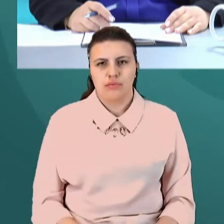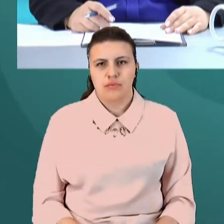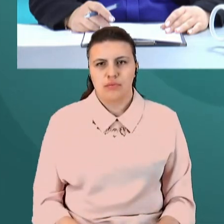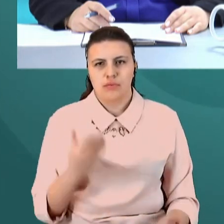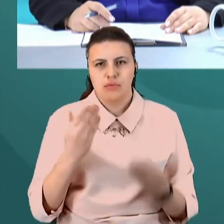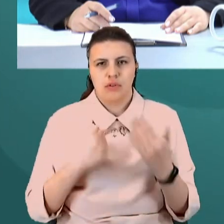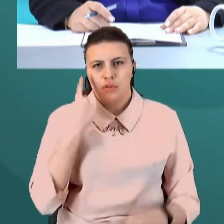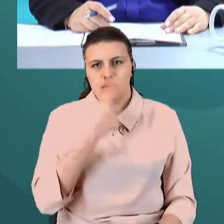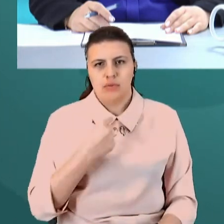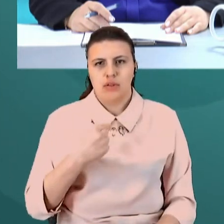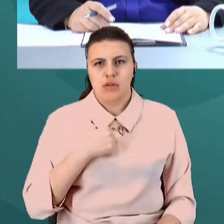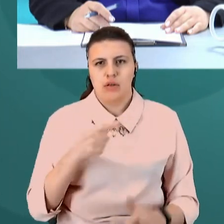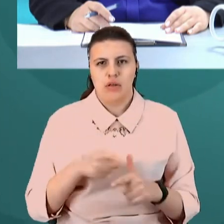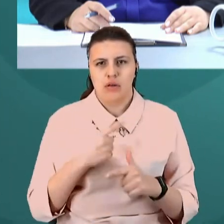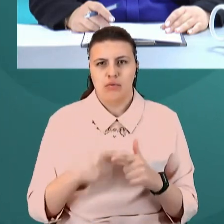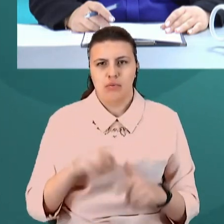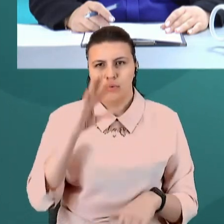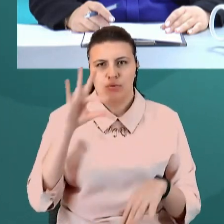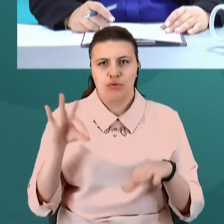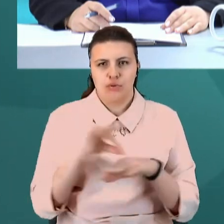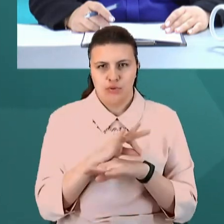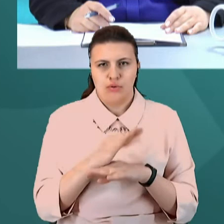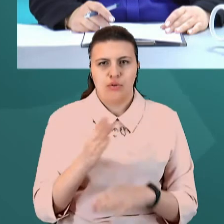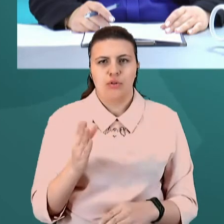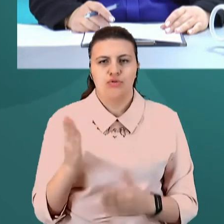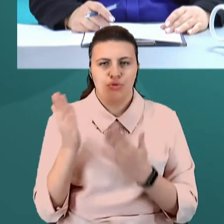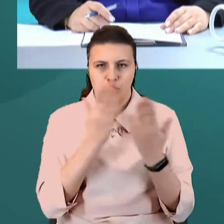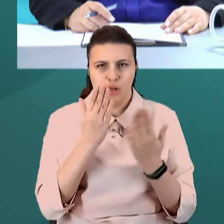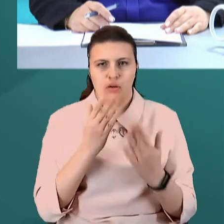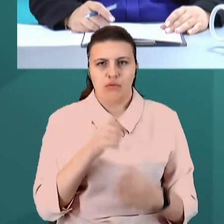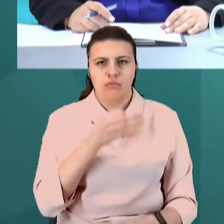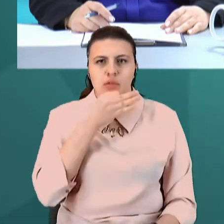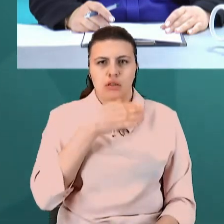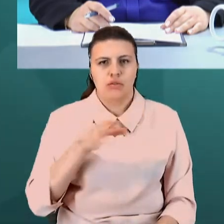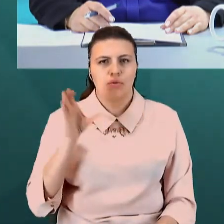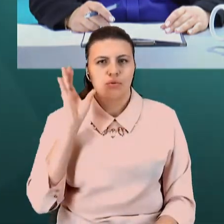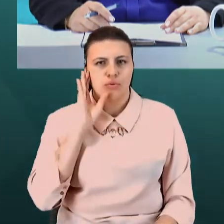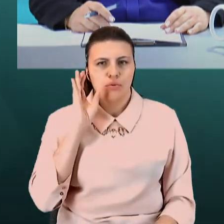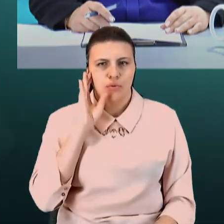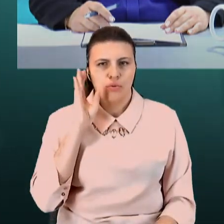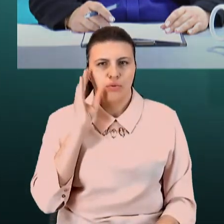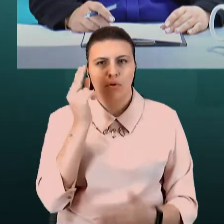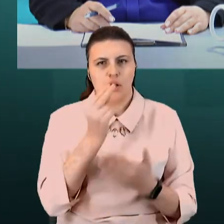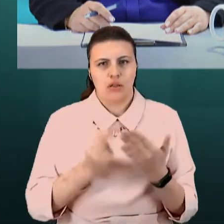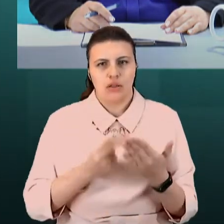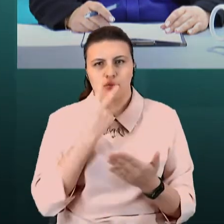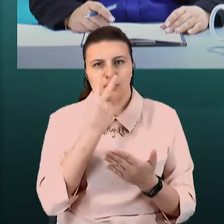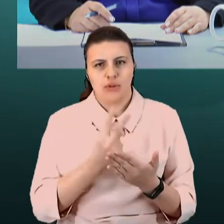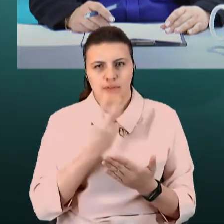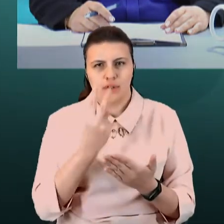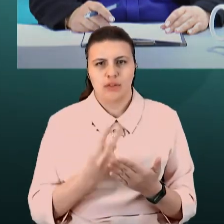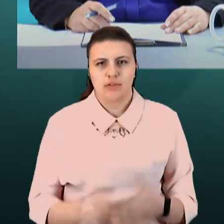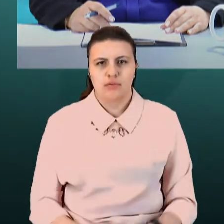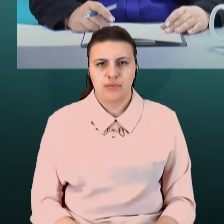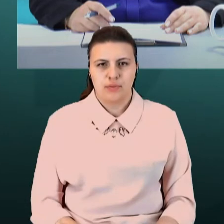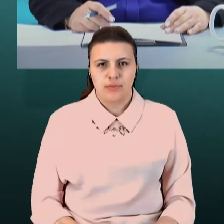чоловік читає діткам, вони полюбляють послухати. Можливо, зде більшого картинки подивитись. Але